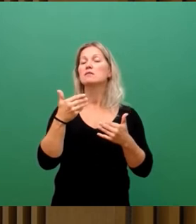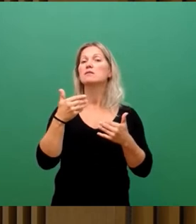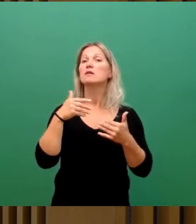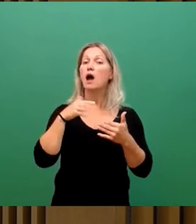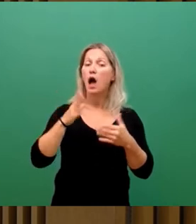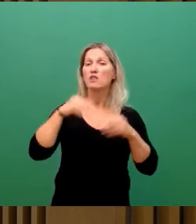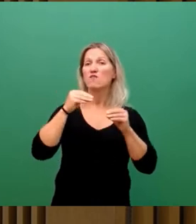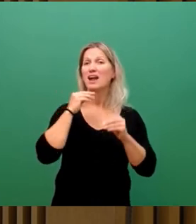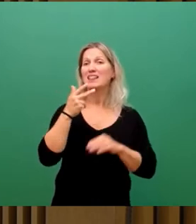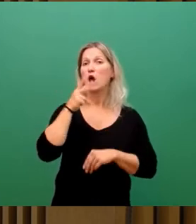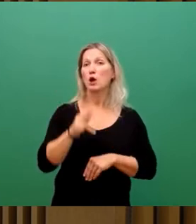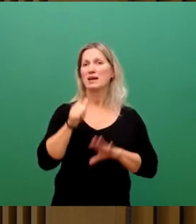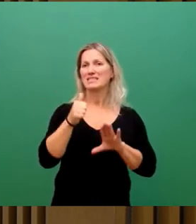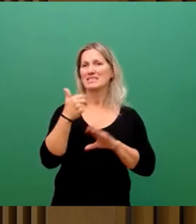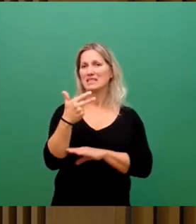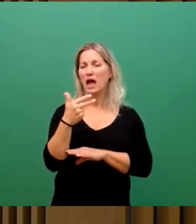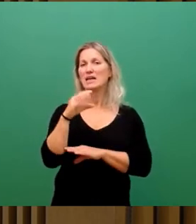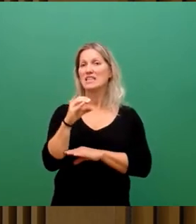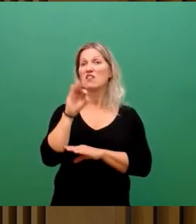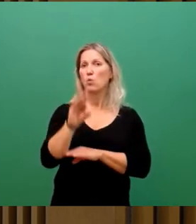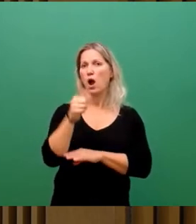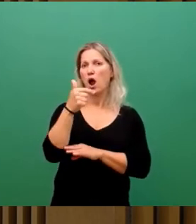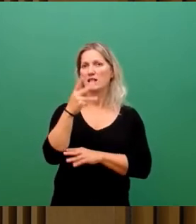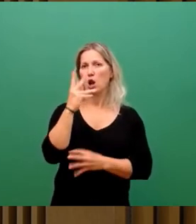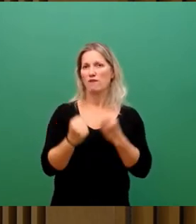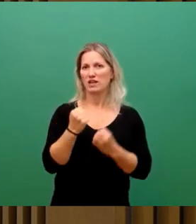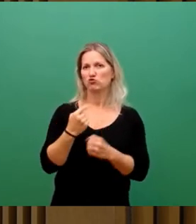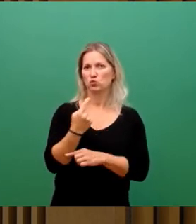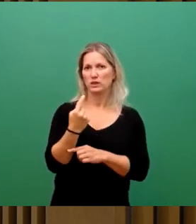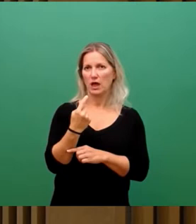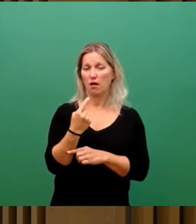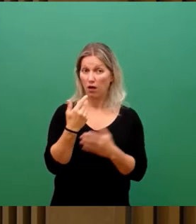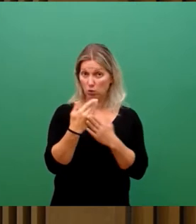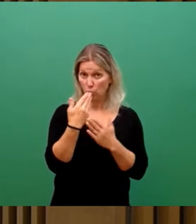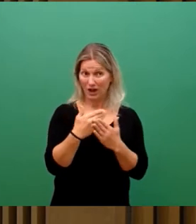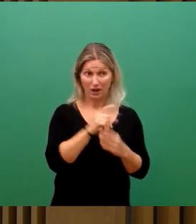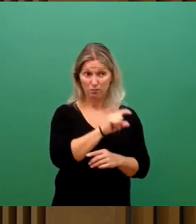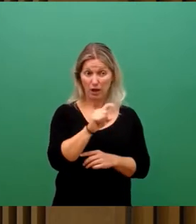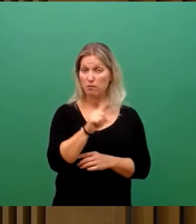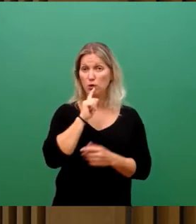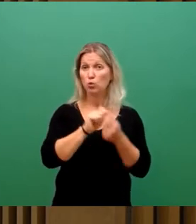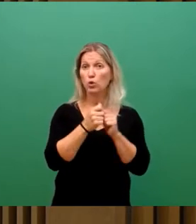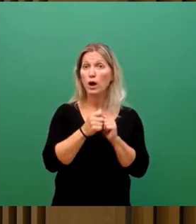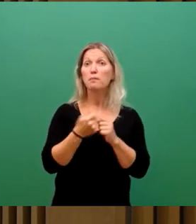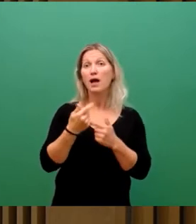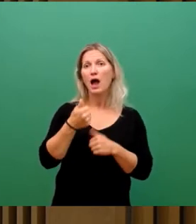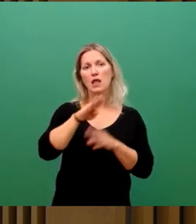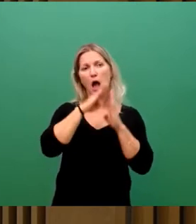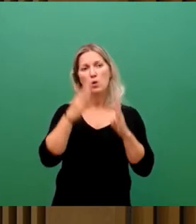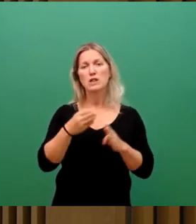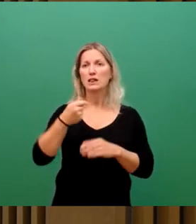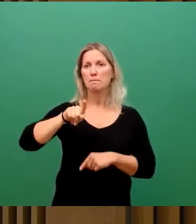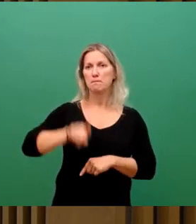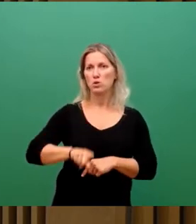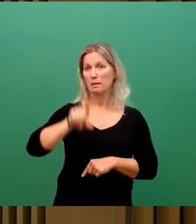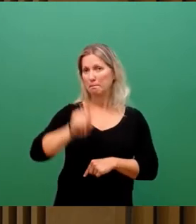,63 Cent pro Kilowattstunde führen wird, wodurch alleine über diese Umlage Mehrkosten von mindestens 70 Euro pro Haushalt im Monat entstehen sollen.